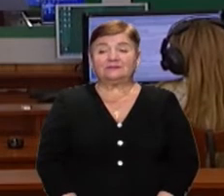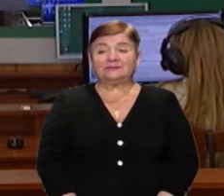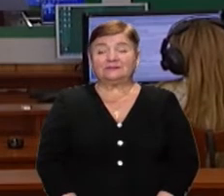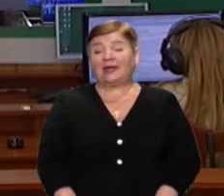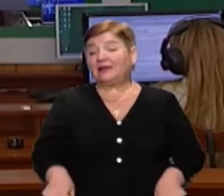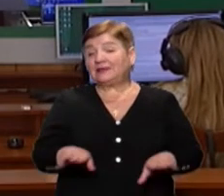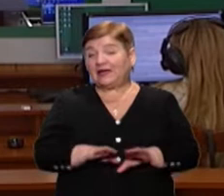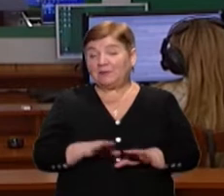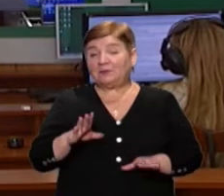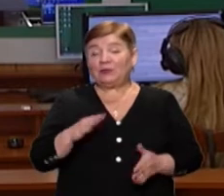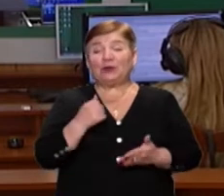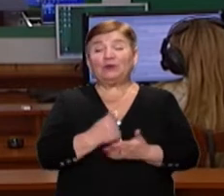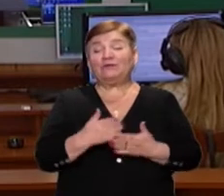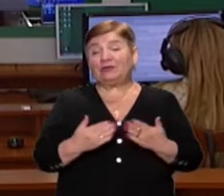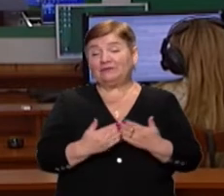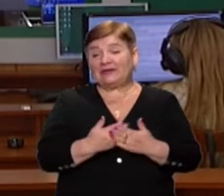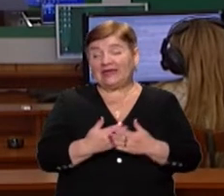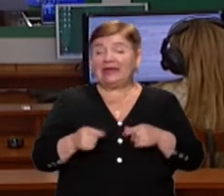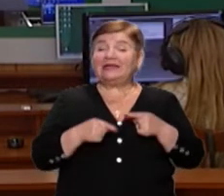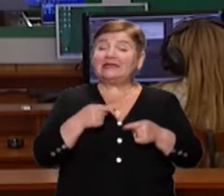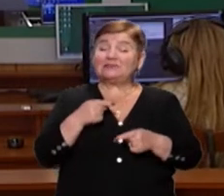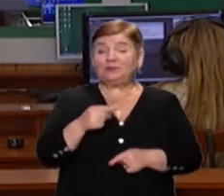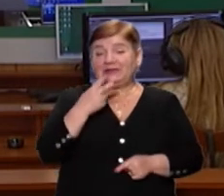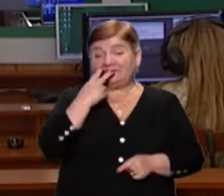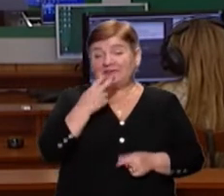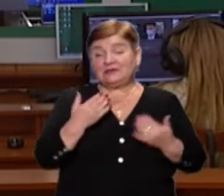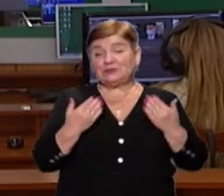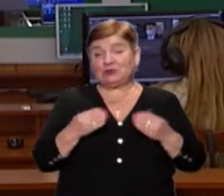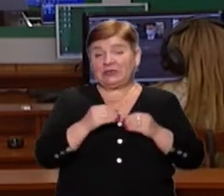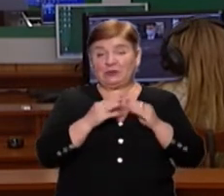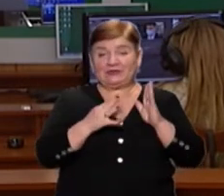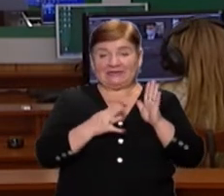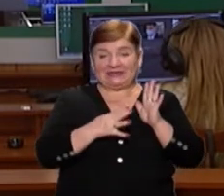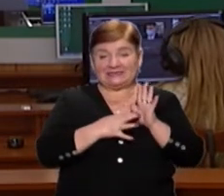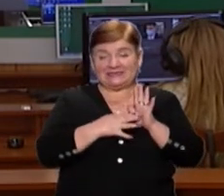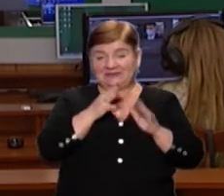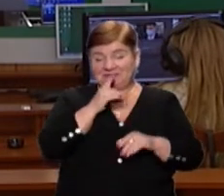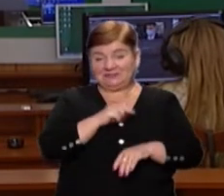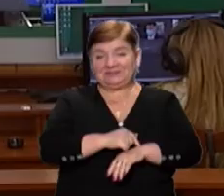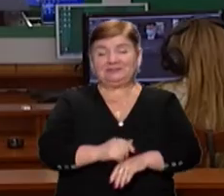Такими були головні новини на цей час. Наступний випуск дивіться сьогодні о 19-й годині.